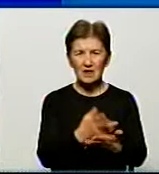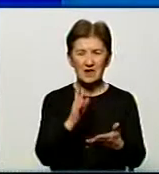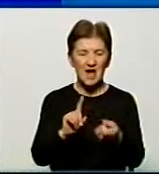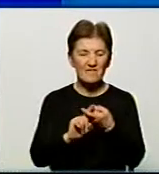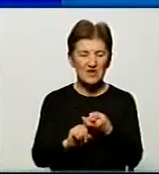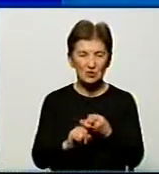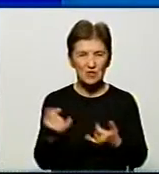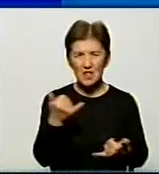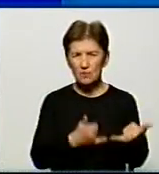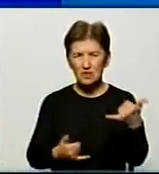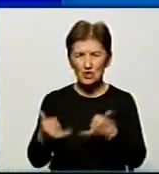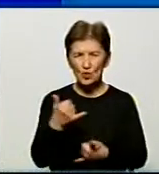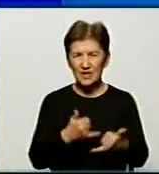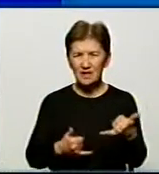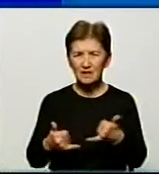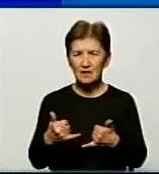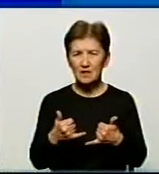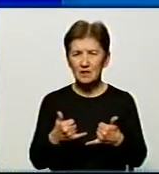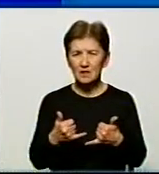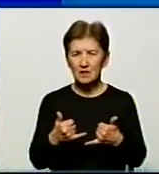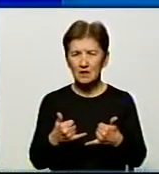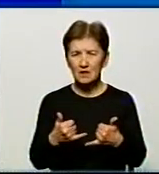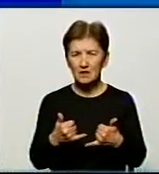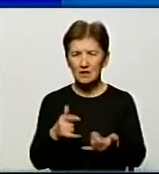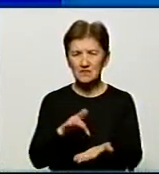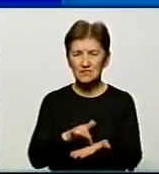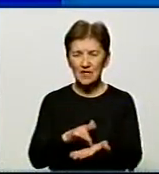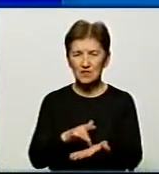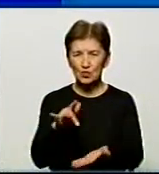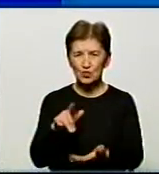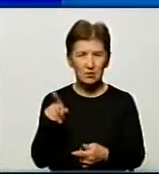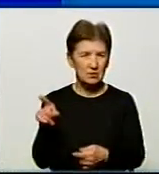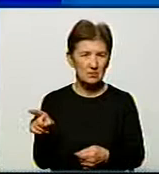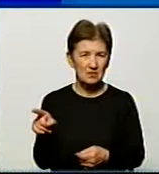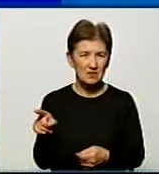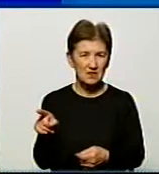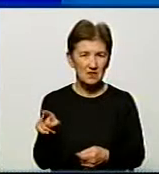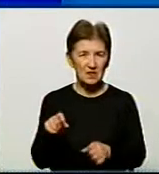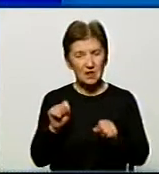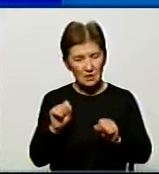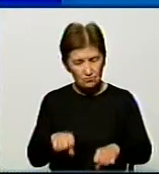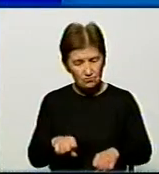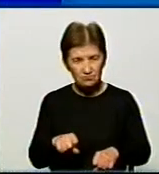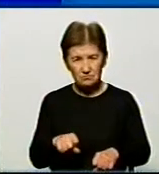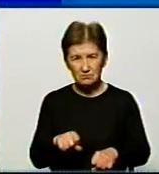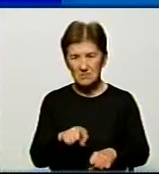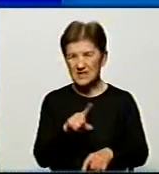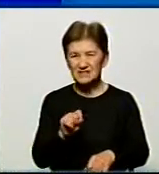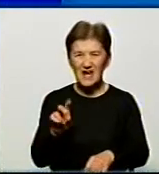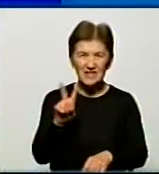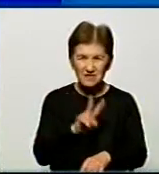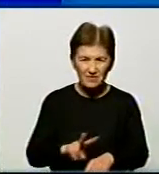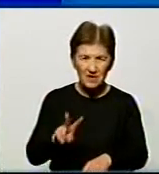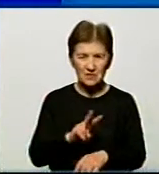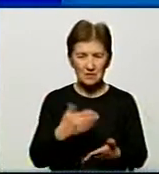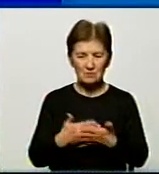лабораторії лабораторного центру. Неможливо доставити за 2 години з